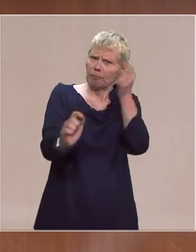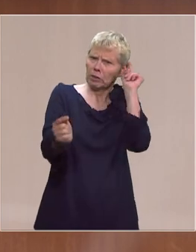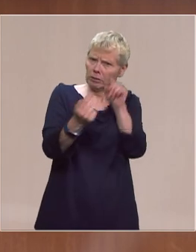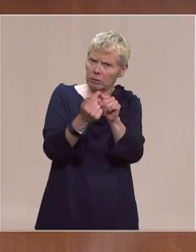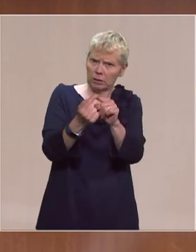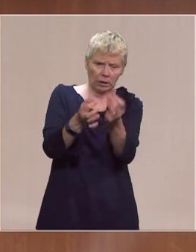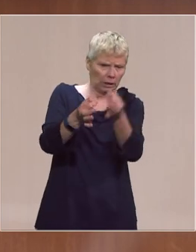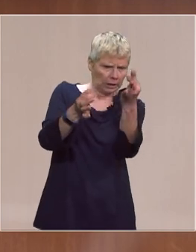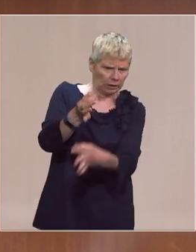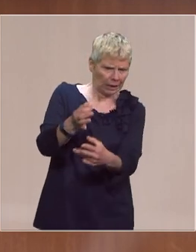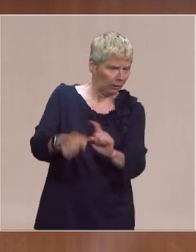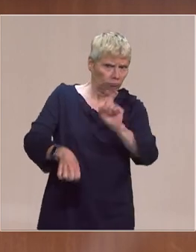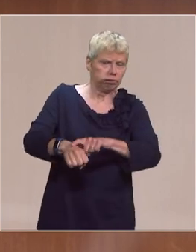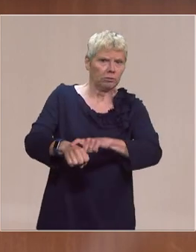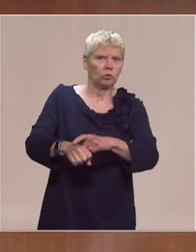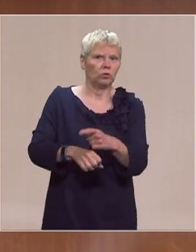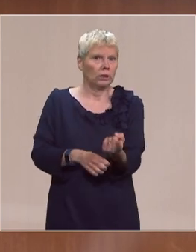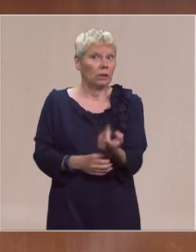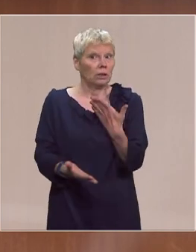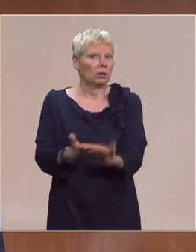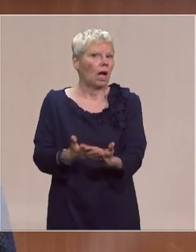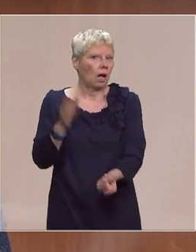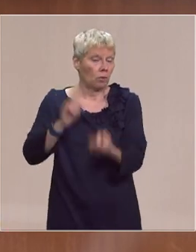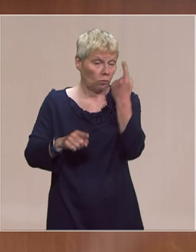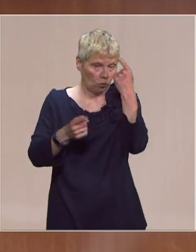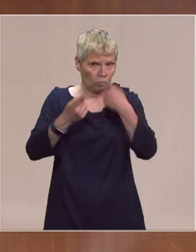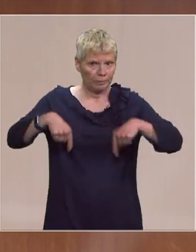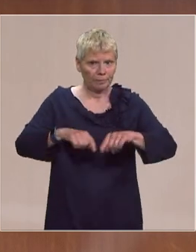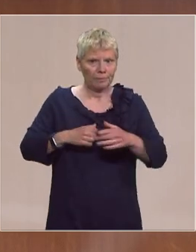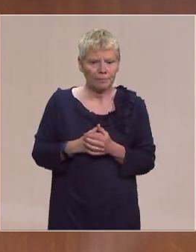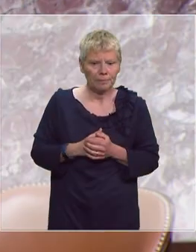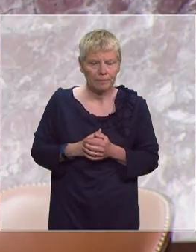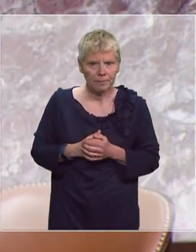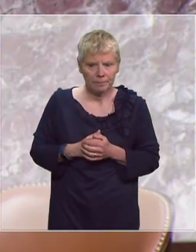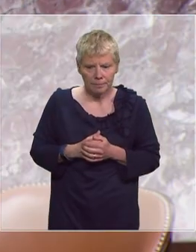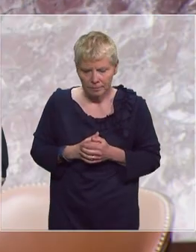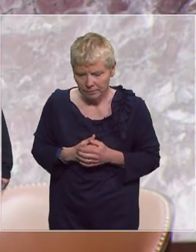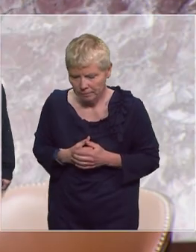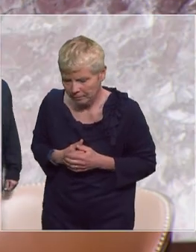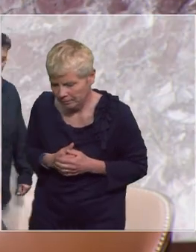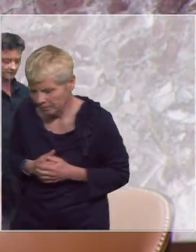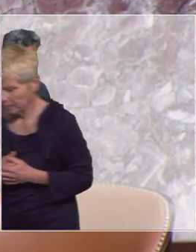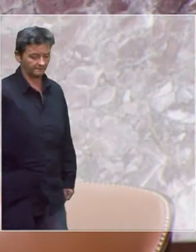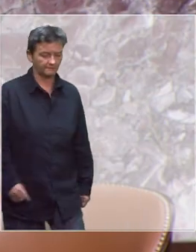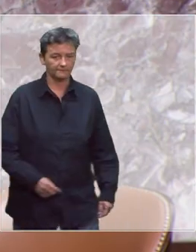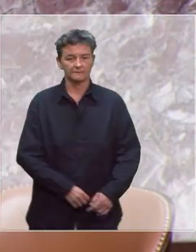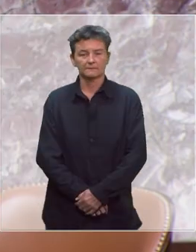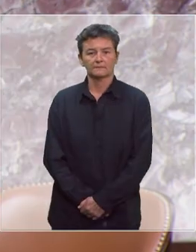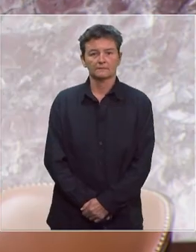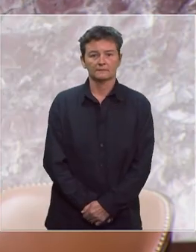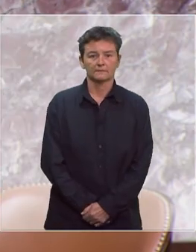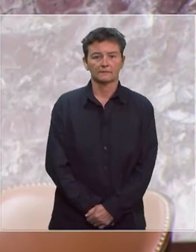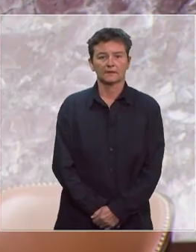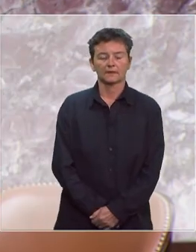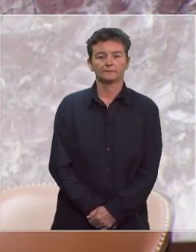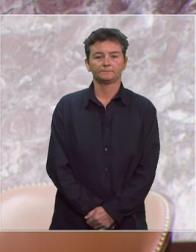'efficacité et l'immédiateté je crois que c'était essentiel pour nous Merci madame la ministre la parole